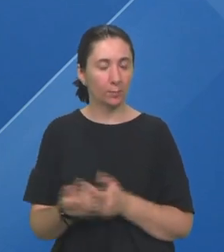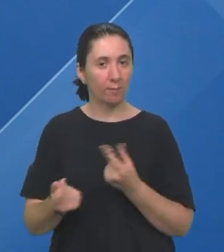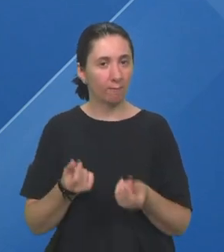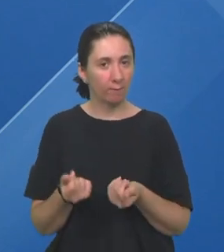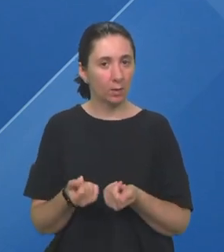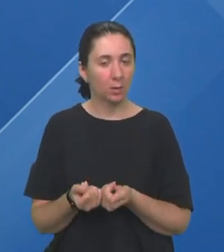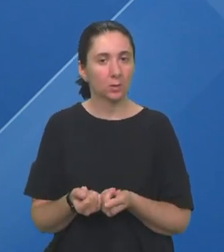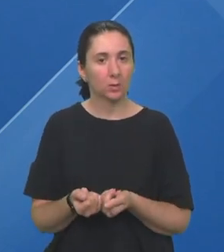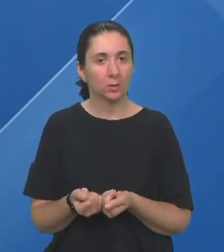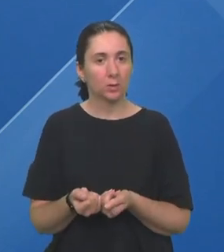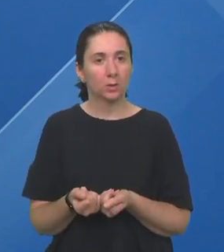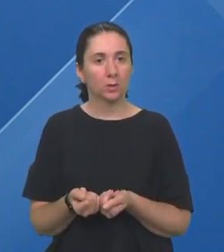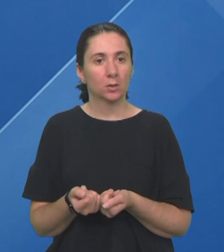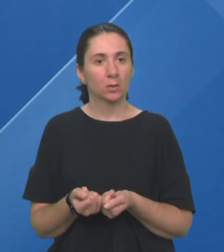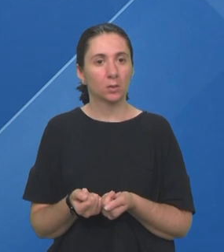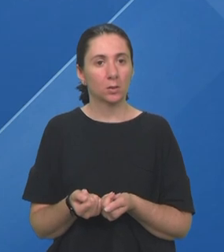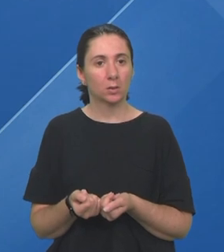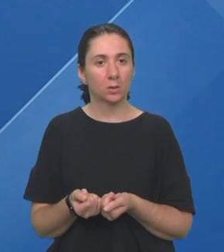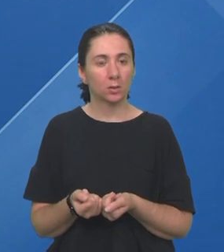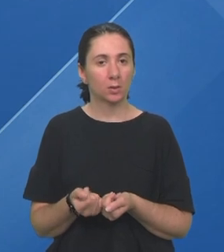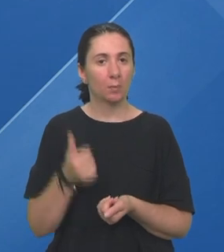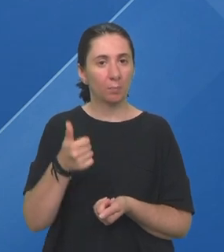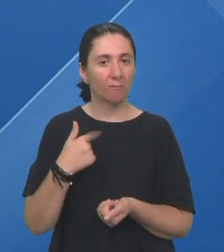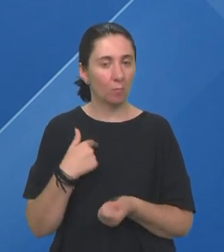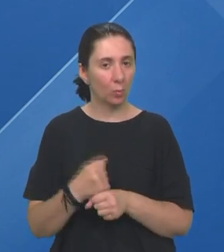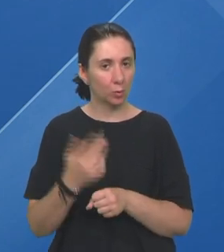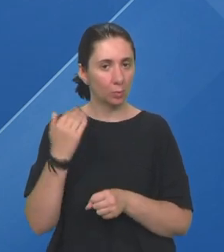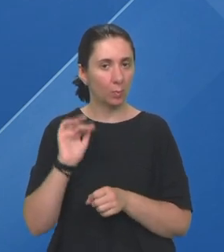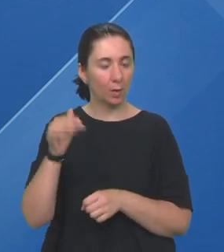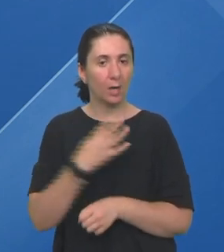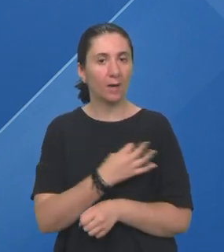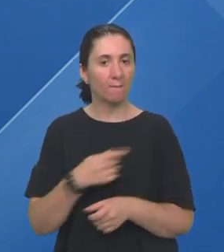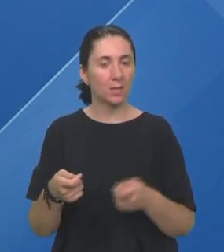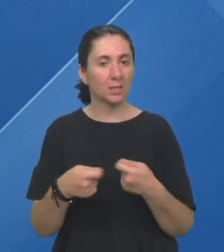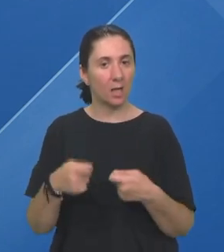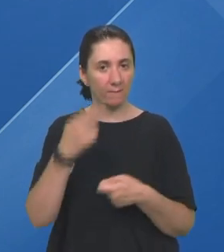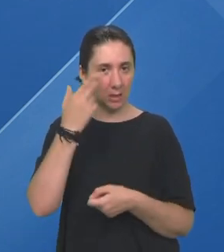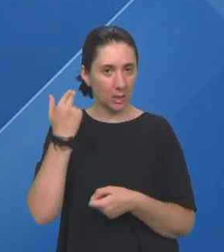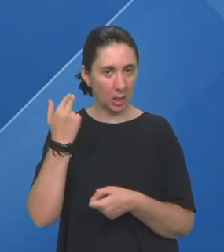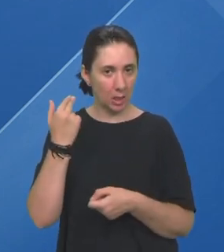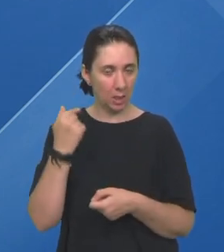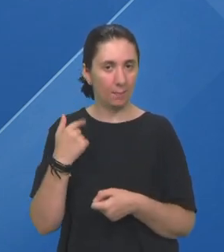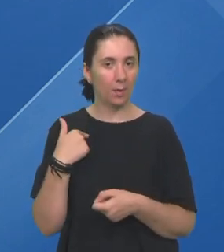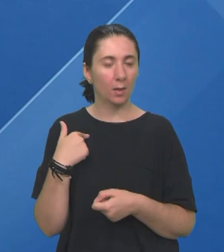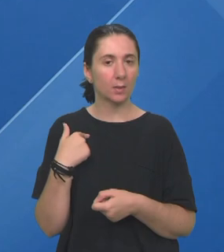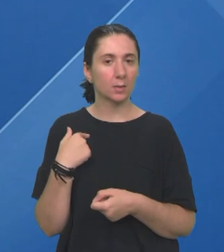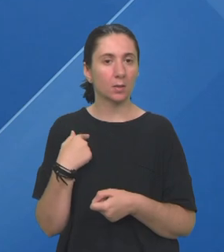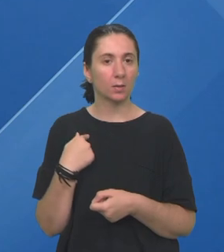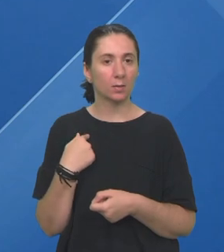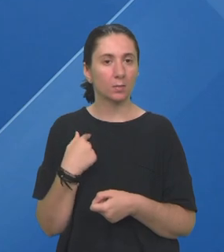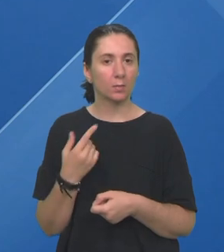Finansiran I prvi moj posao je bilo preko Hrvatskog saveza slijepih Gdje smo zapravo